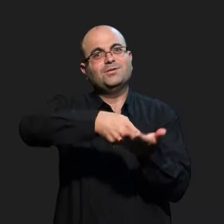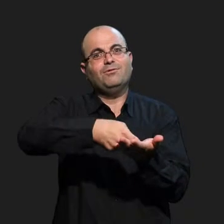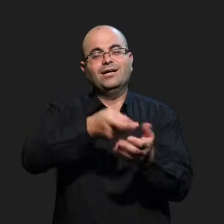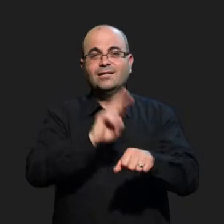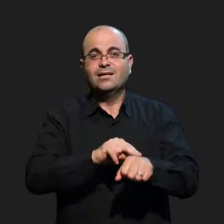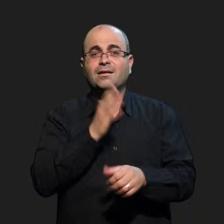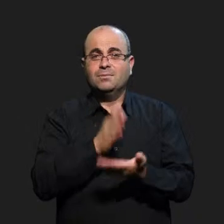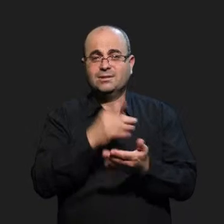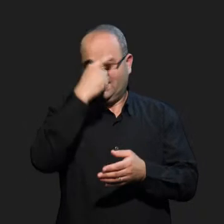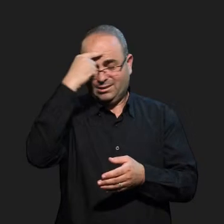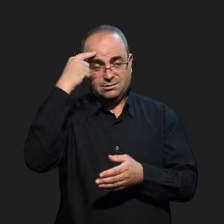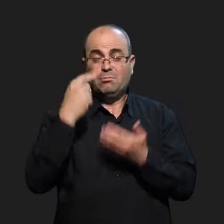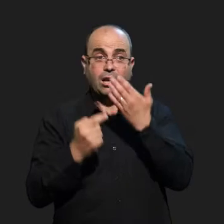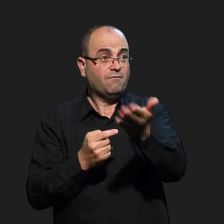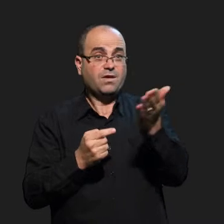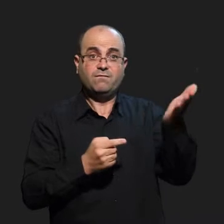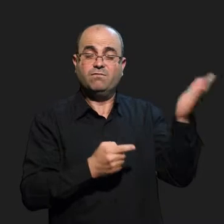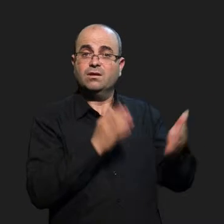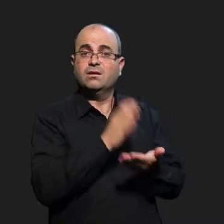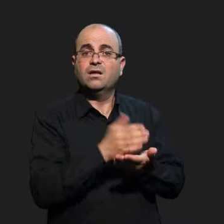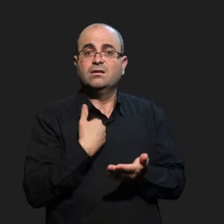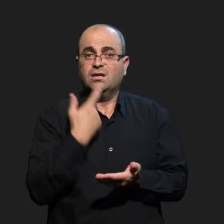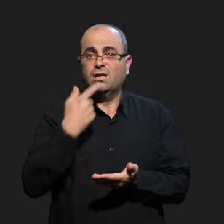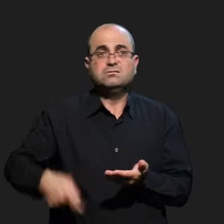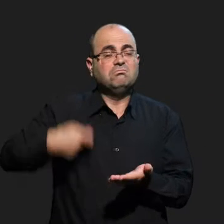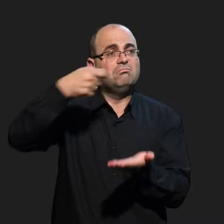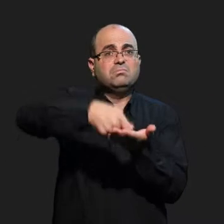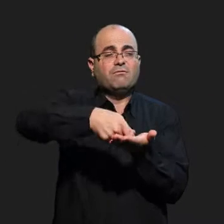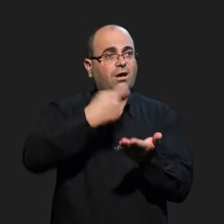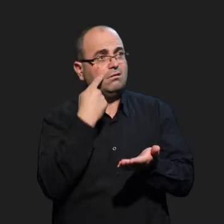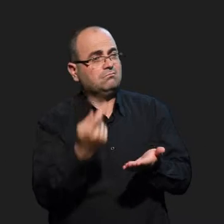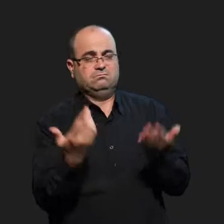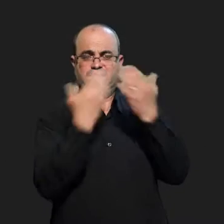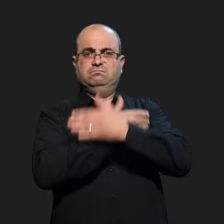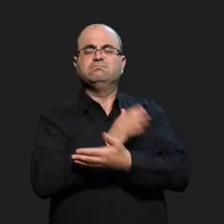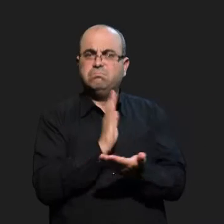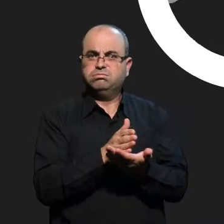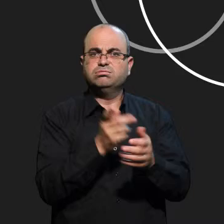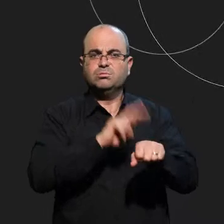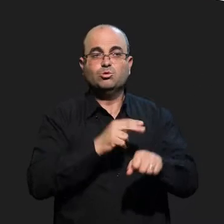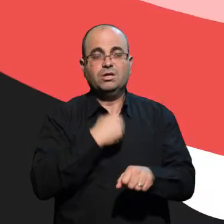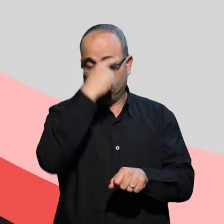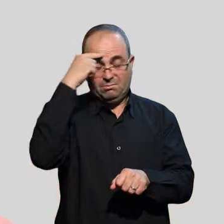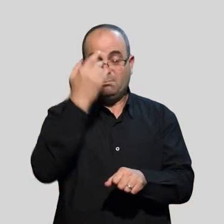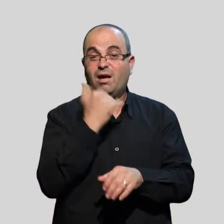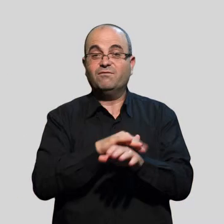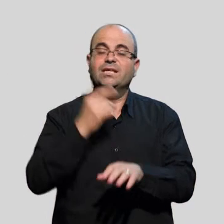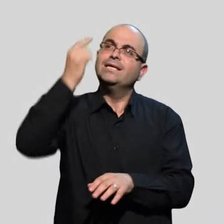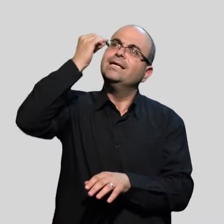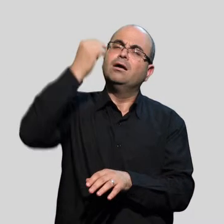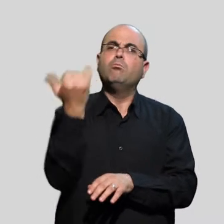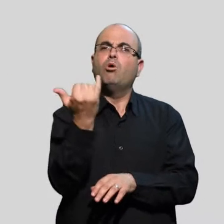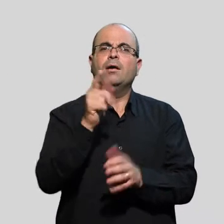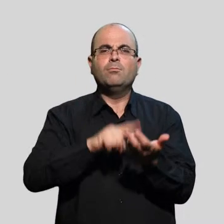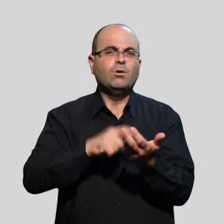العمليات الطبية مجانية أبداً فإنه في حال توفر تلك الخدمات يدفع ذوي الإعاقة رسوماً لتلك الخدمة وفي حال